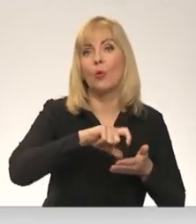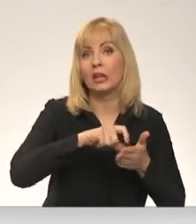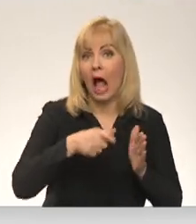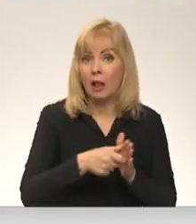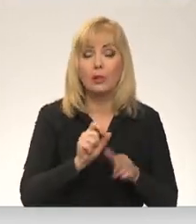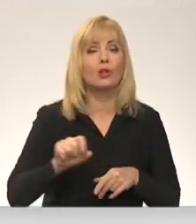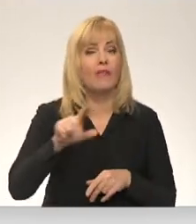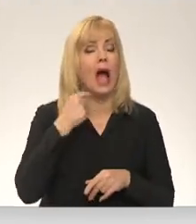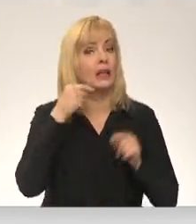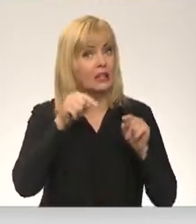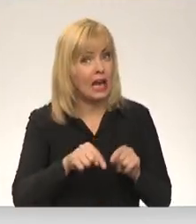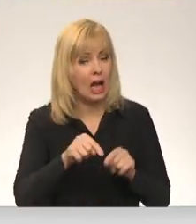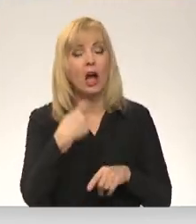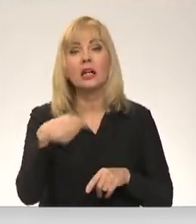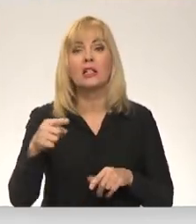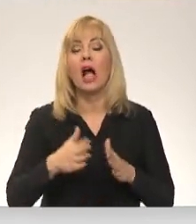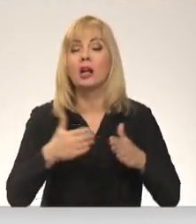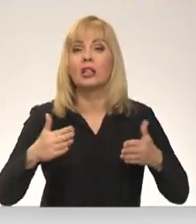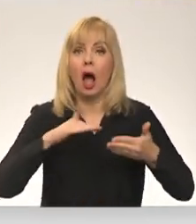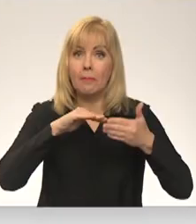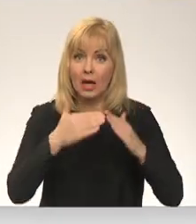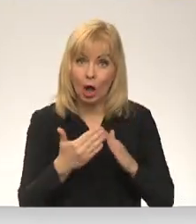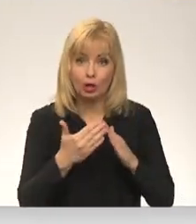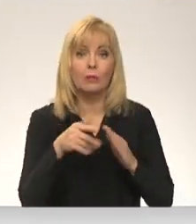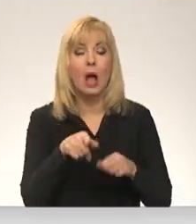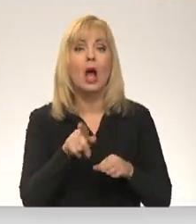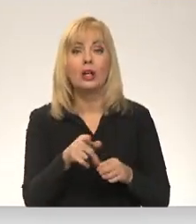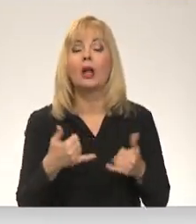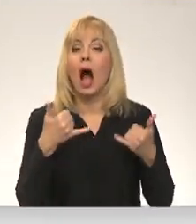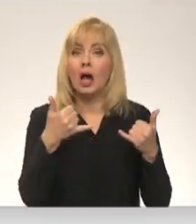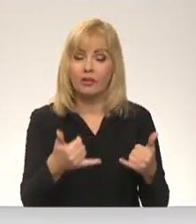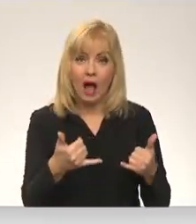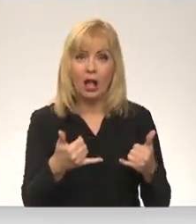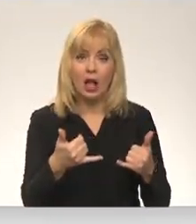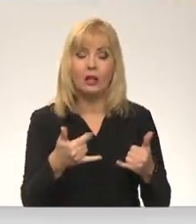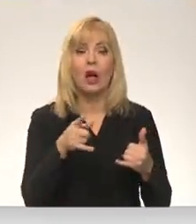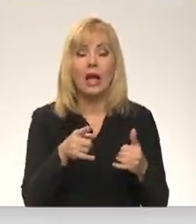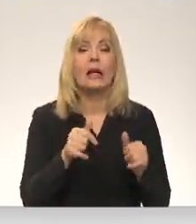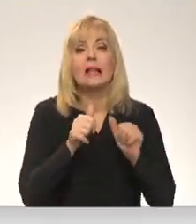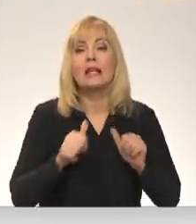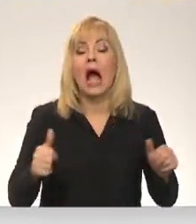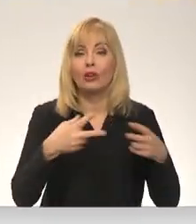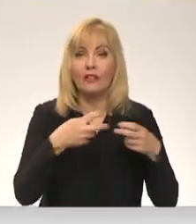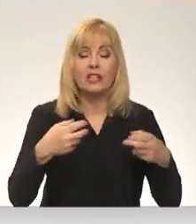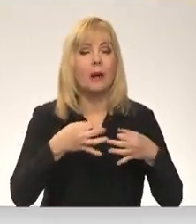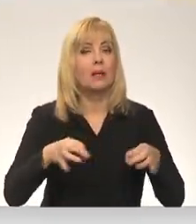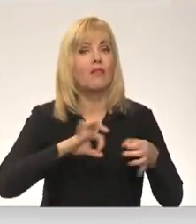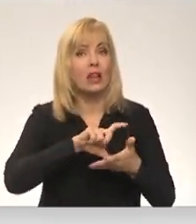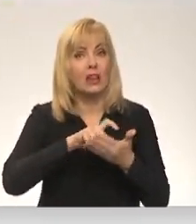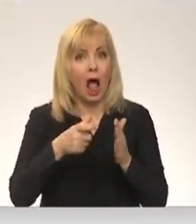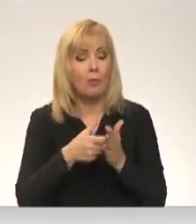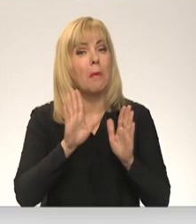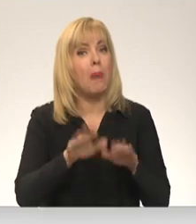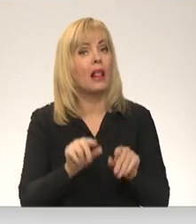Visvairāk Rīgā un citās lielajās pilsētās, ka šim nolūkam atvēl piemēram dienesta viesnīcas. Brīvo telpu kļūst arvien